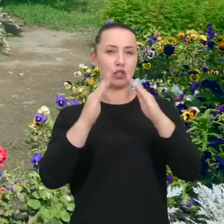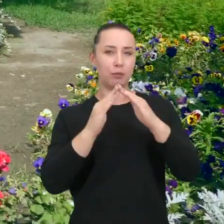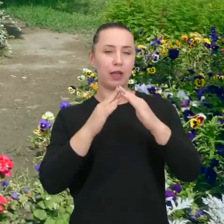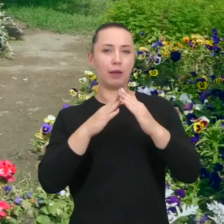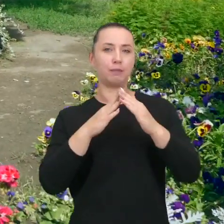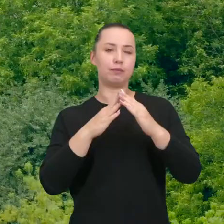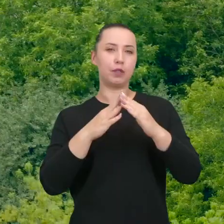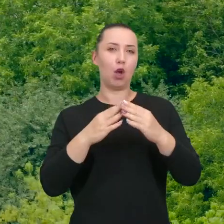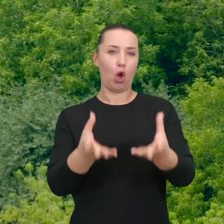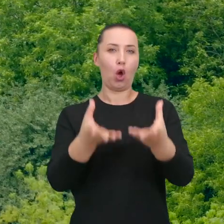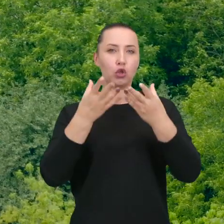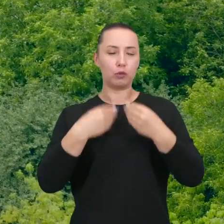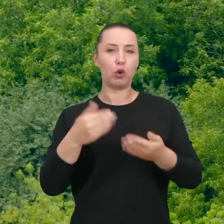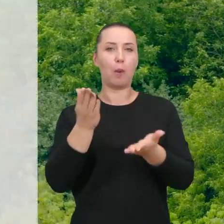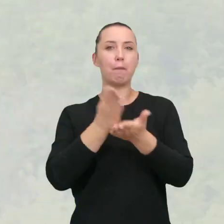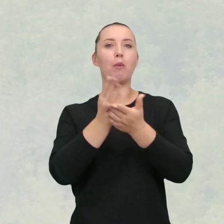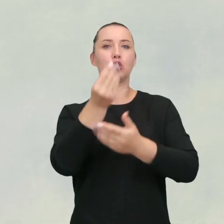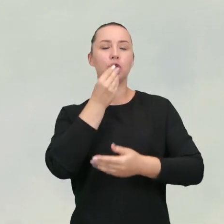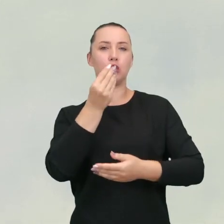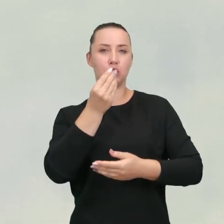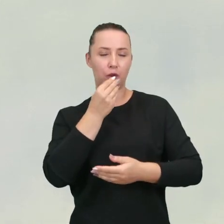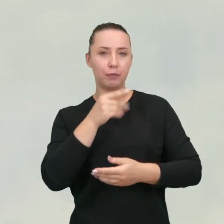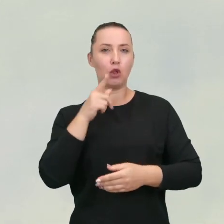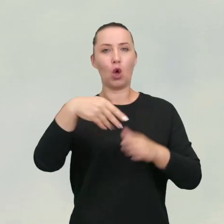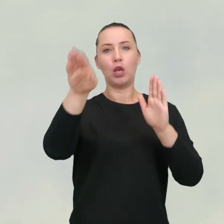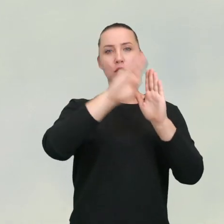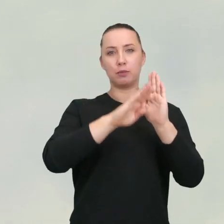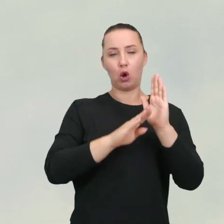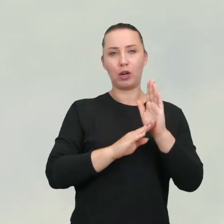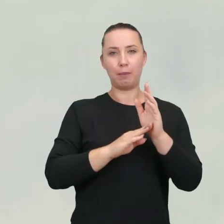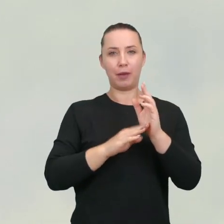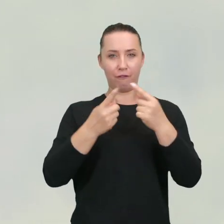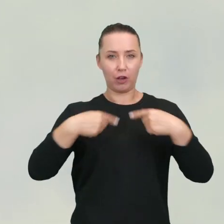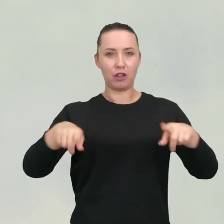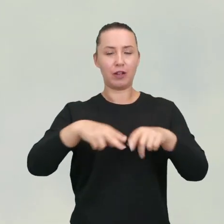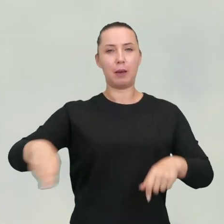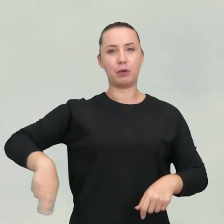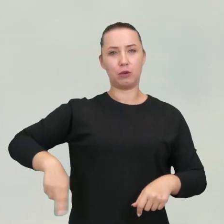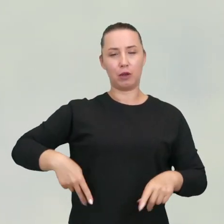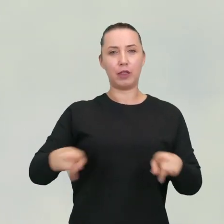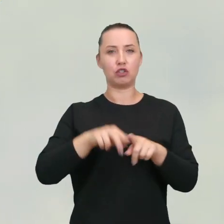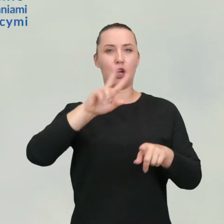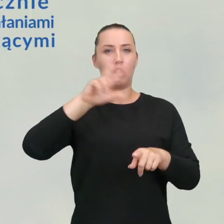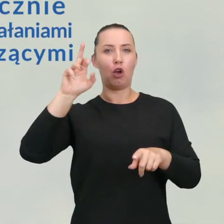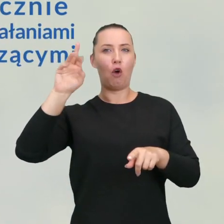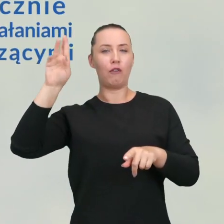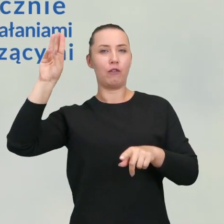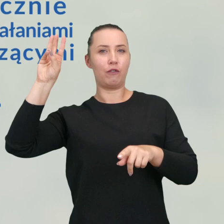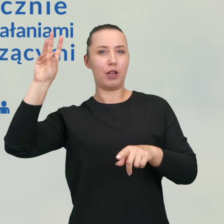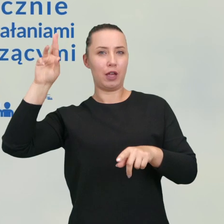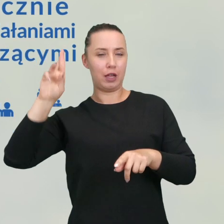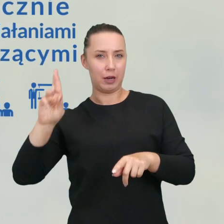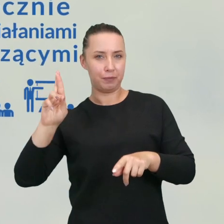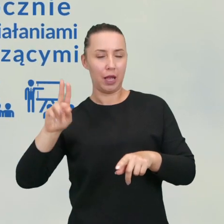korzystają z programu operacyjnego pomocy żywnościowej. Jest to program realizowany przez Ministerstwo i KOWR. Oprócz